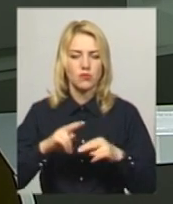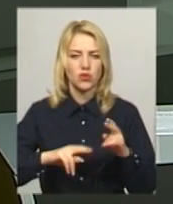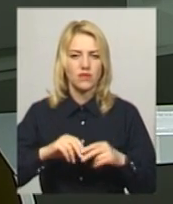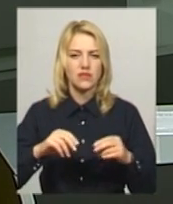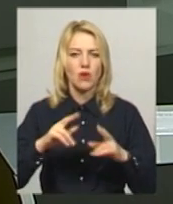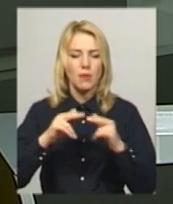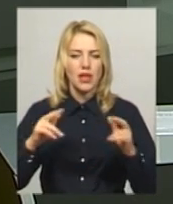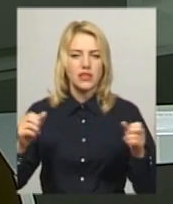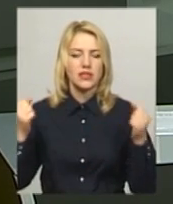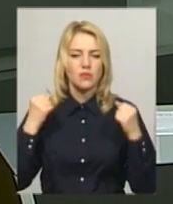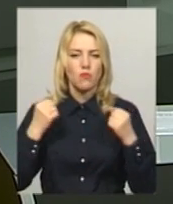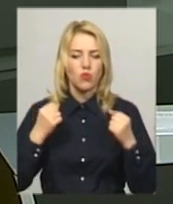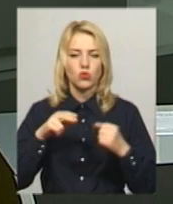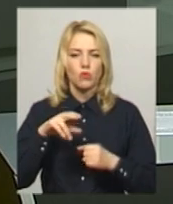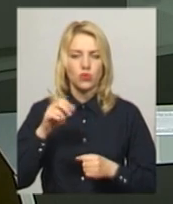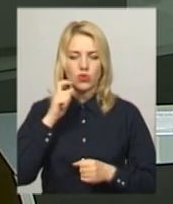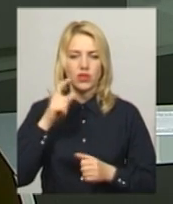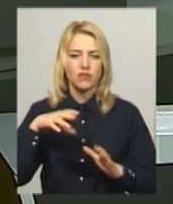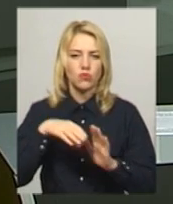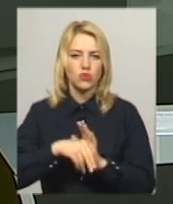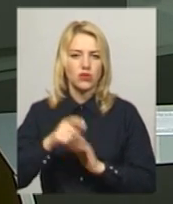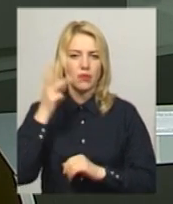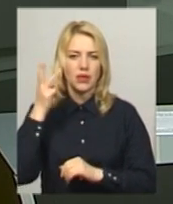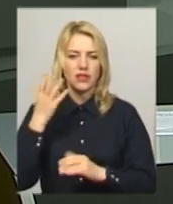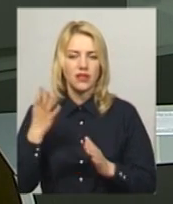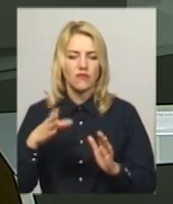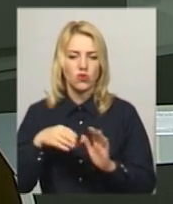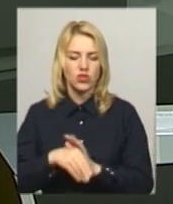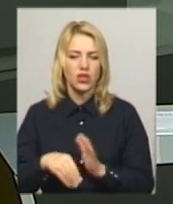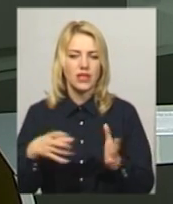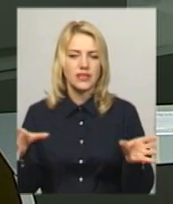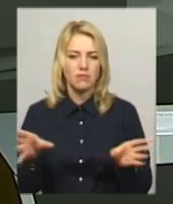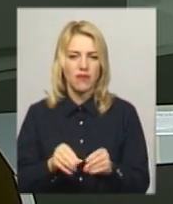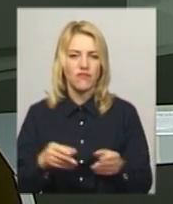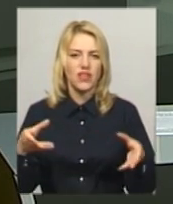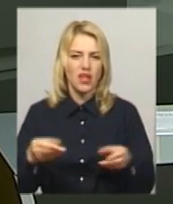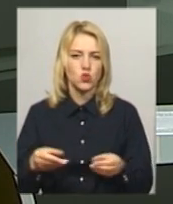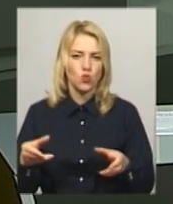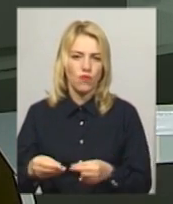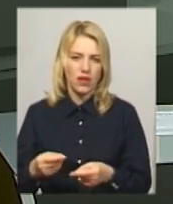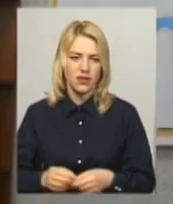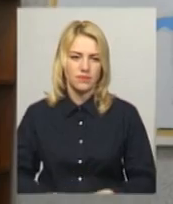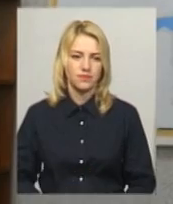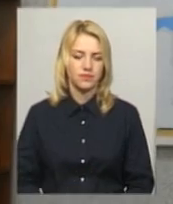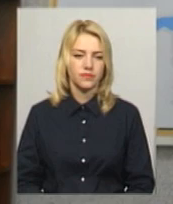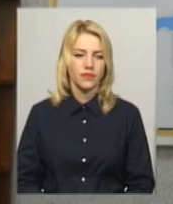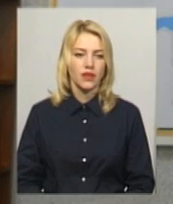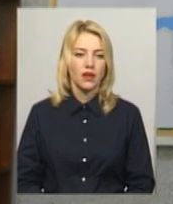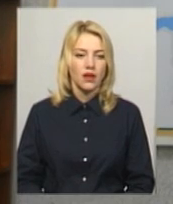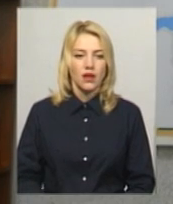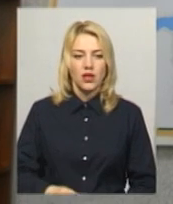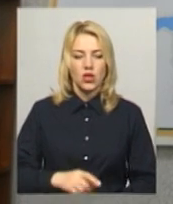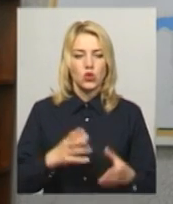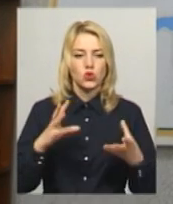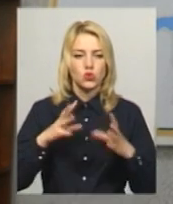Україні, в тому числі і Хмельницький, які включили у фінансування за рахунок субвенції з державного бюджету. Сума буде